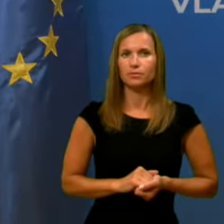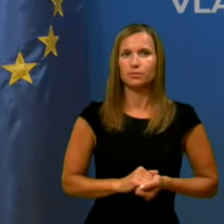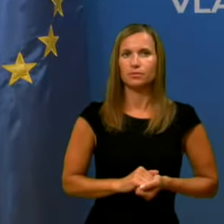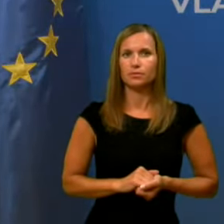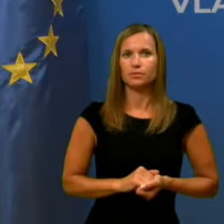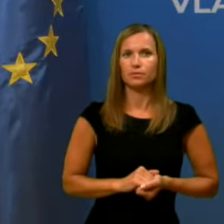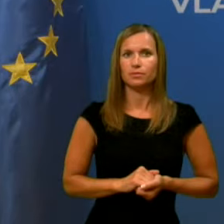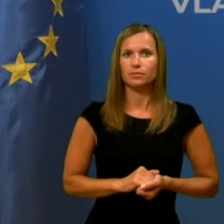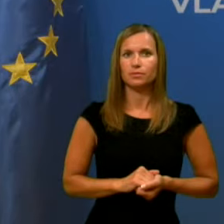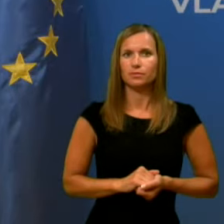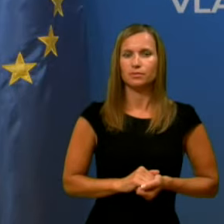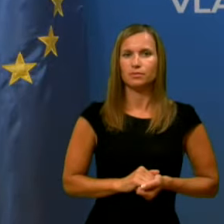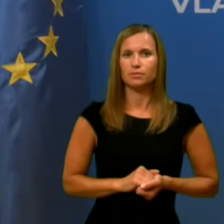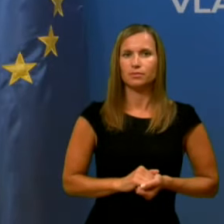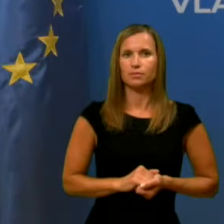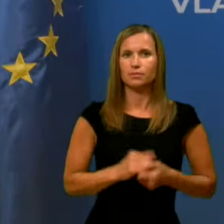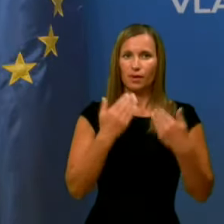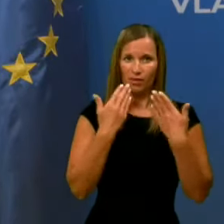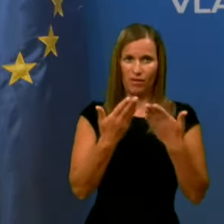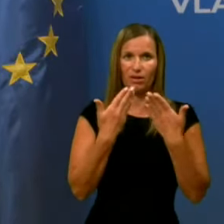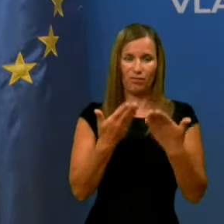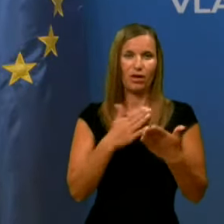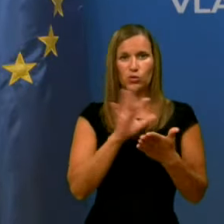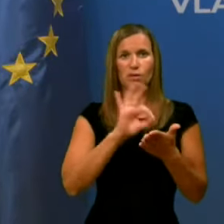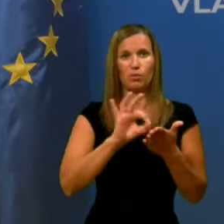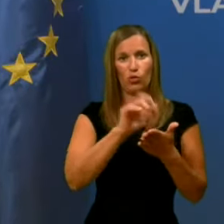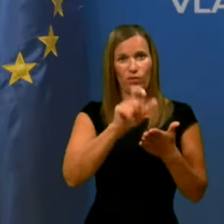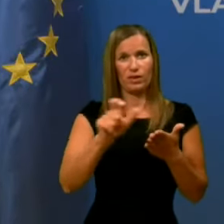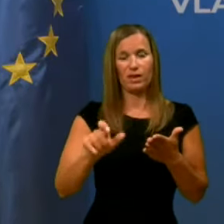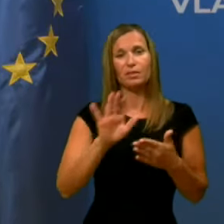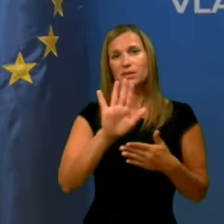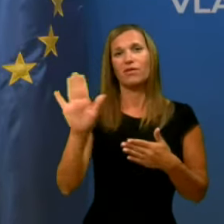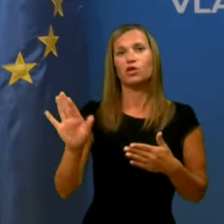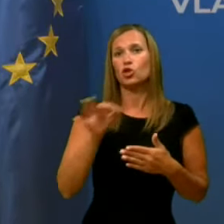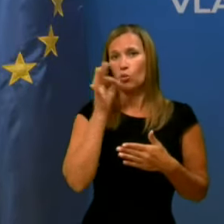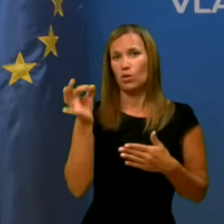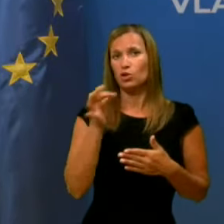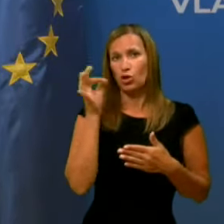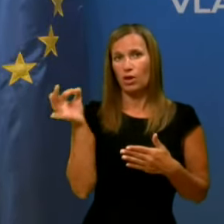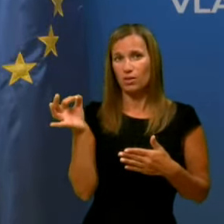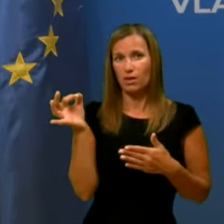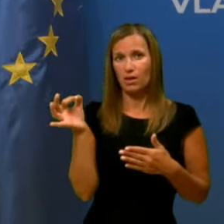Hvala objema ministroma, hvala na viderem za vaše vprašanje. Hvala objema. Hvala objema. Hvala.